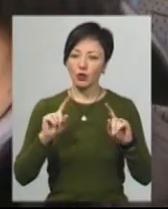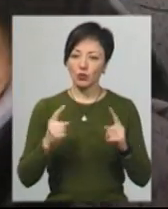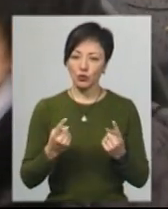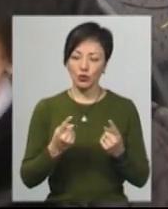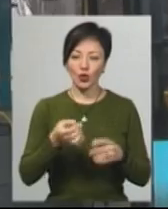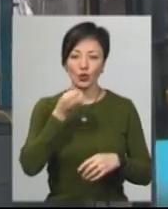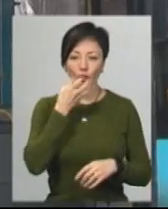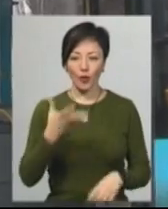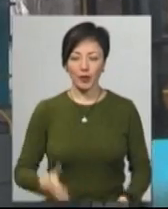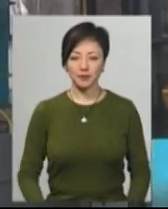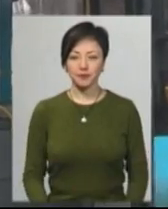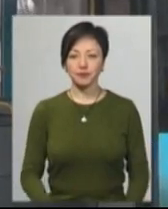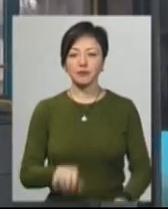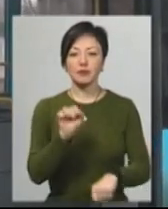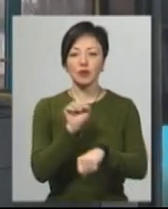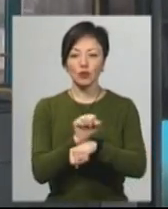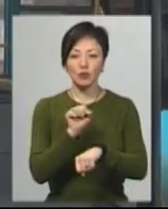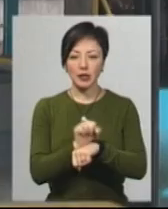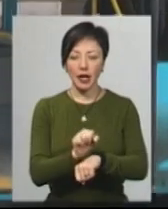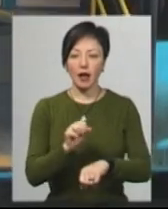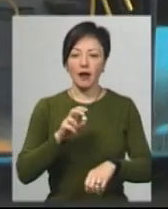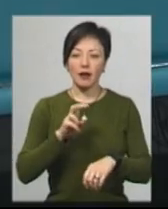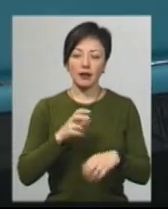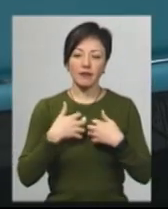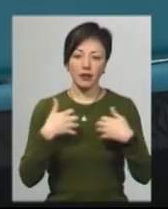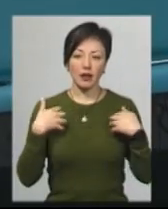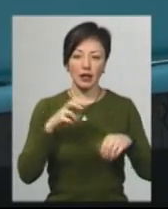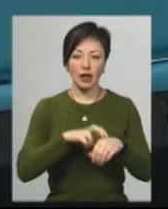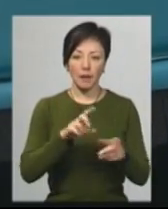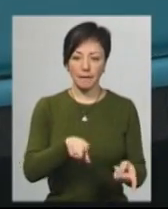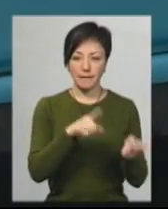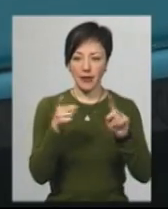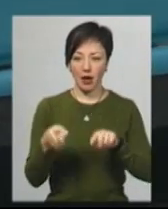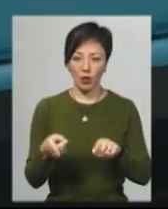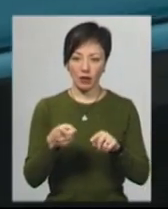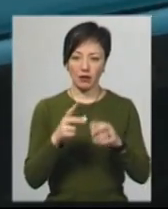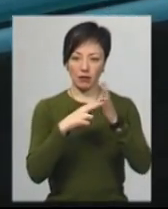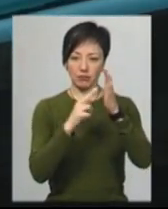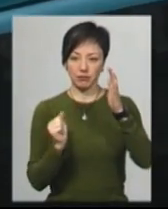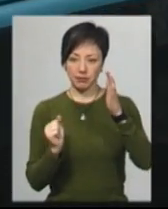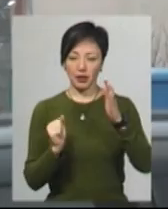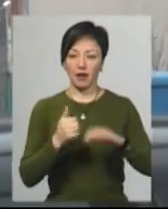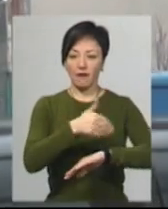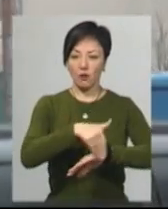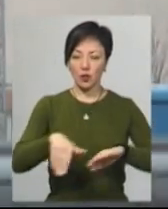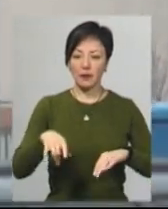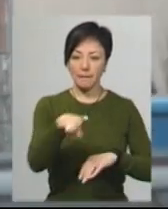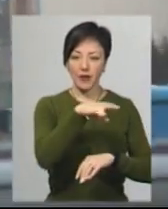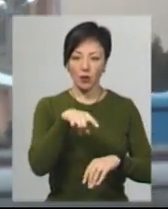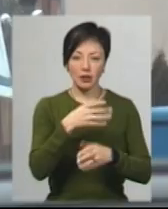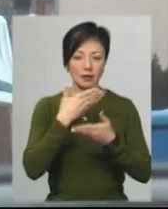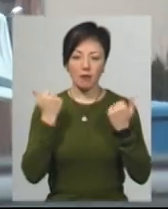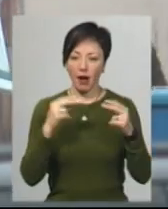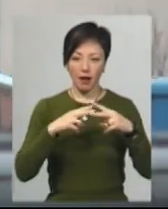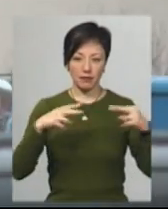добре. На зупинці ветеринарна лікарня тролейбус переходить на автономний хід. Далі рухатиметься вулицею Пілоцькою, де немає